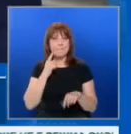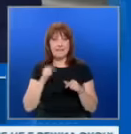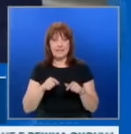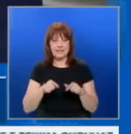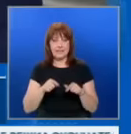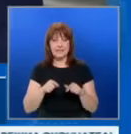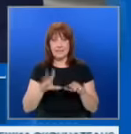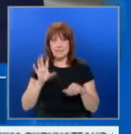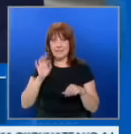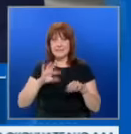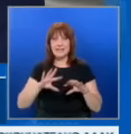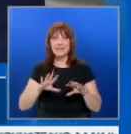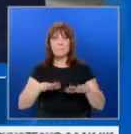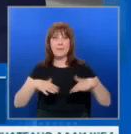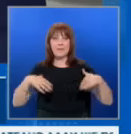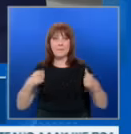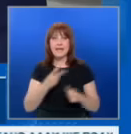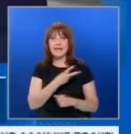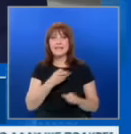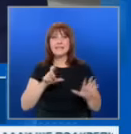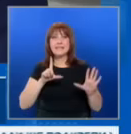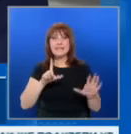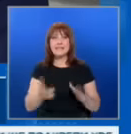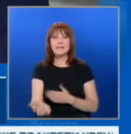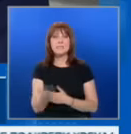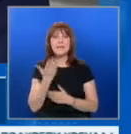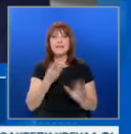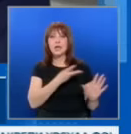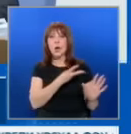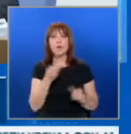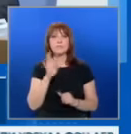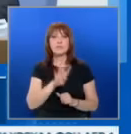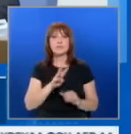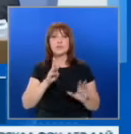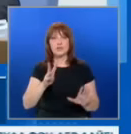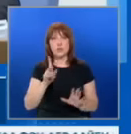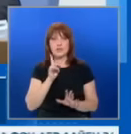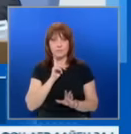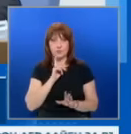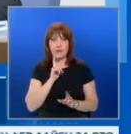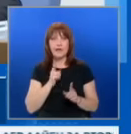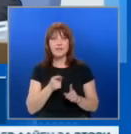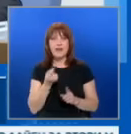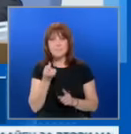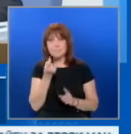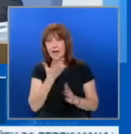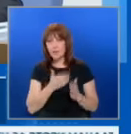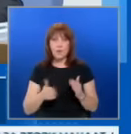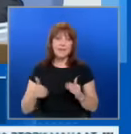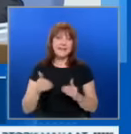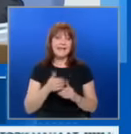50-ти парламент са 307 848, което е с малко над